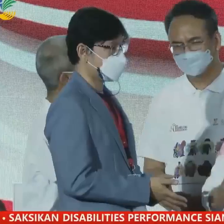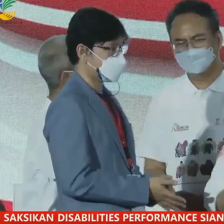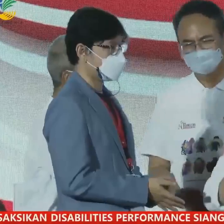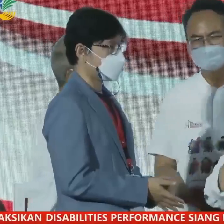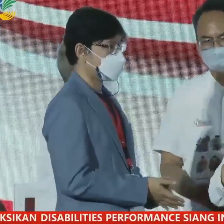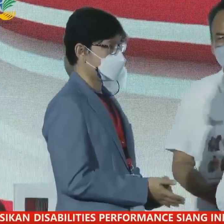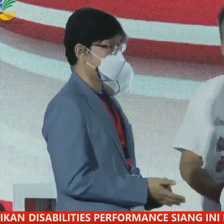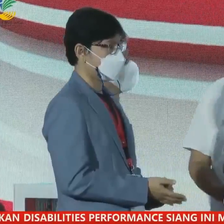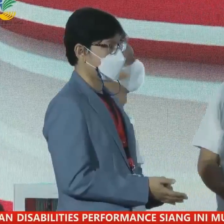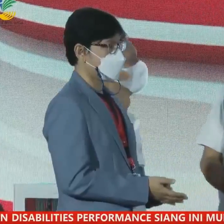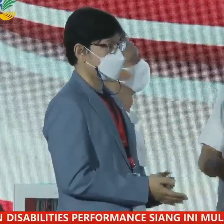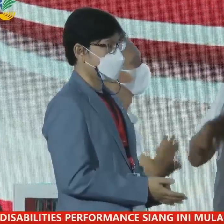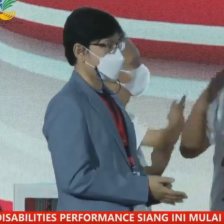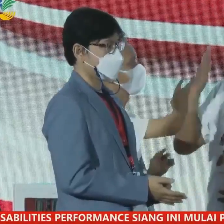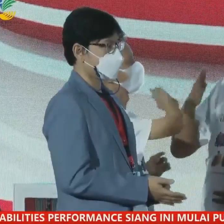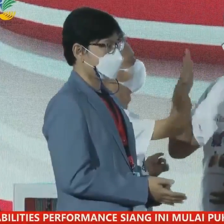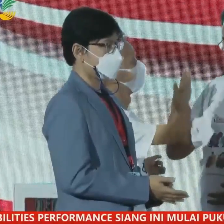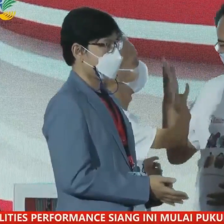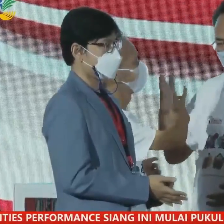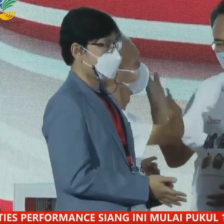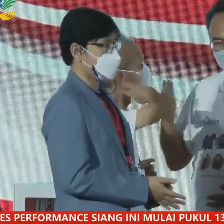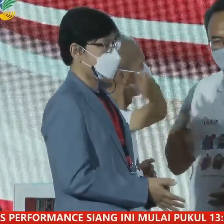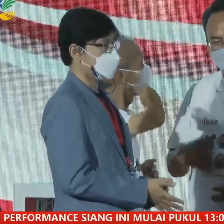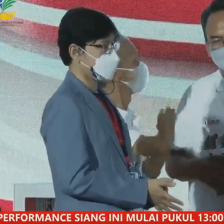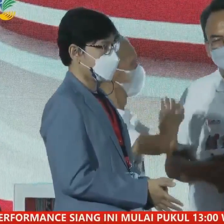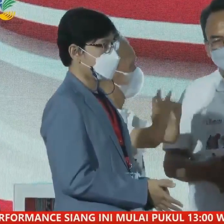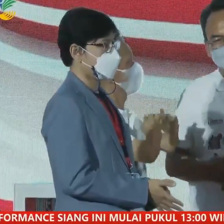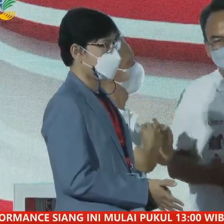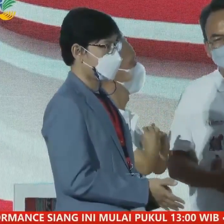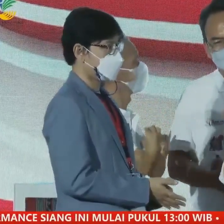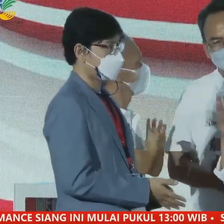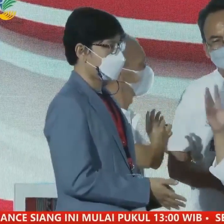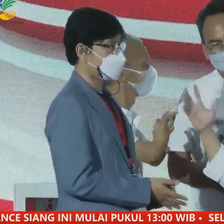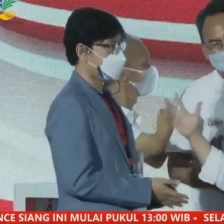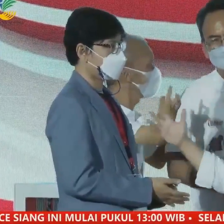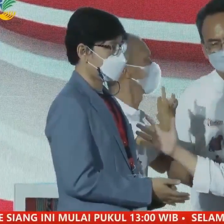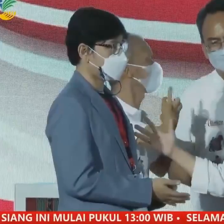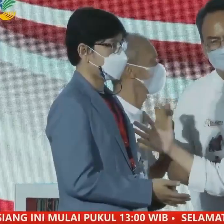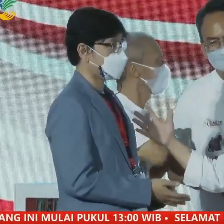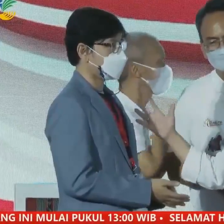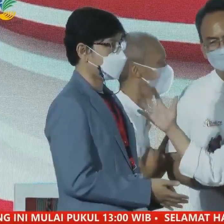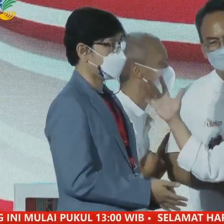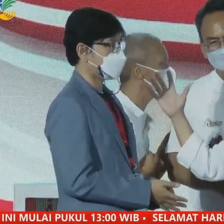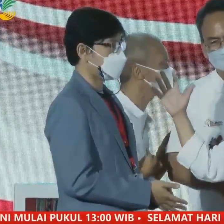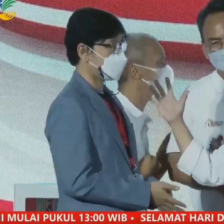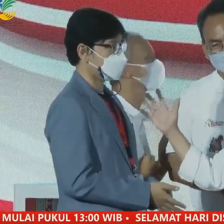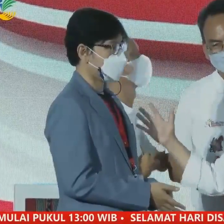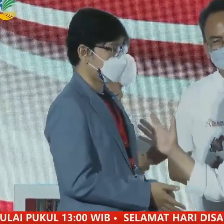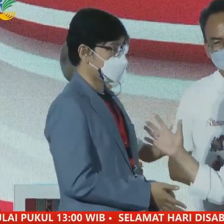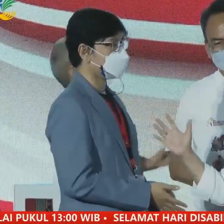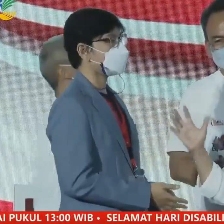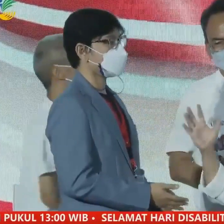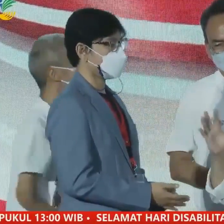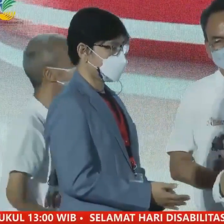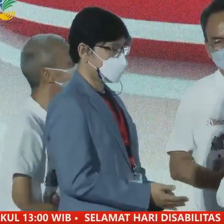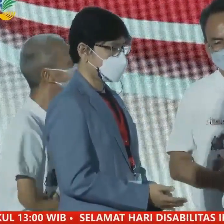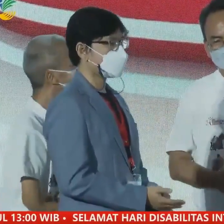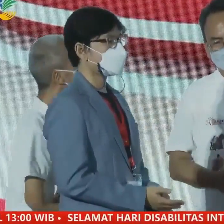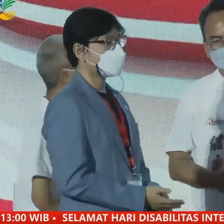sebetulnya tidak mesti bisu. Jadi, karena itu,